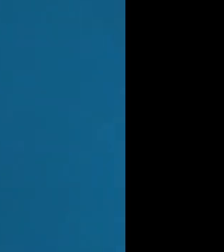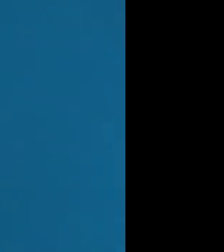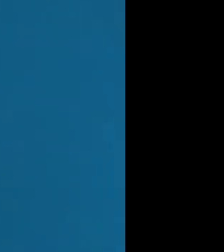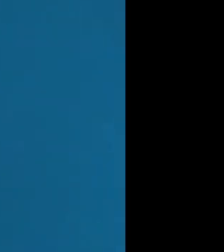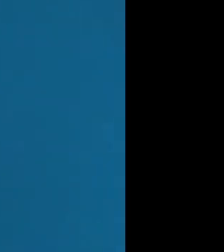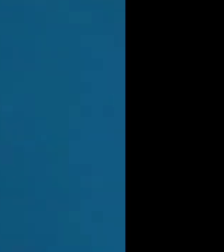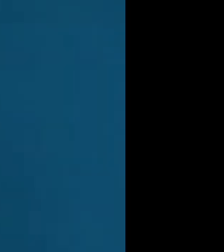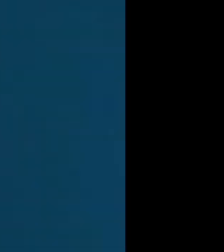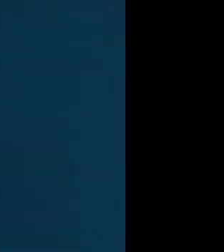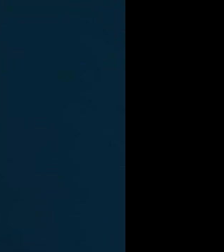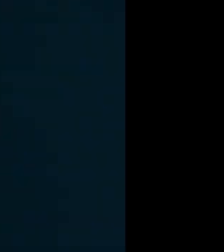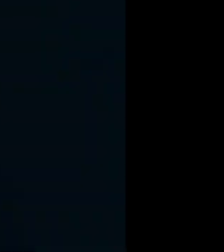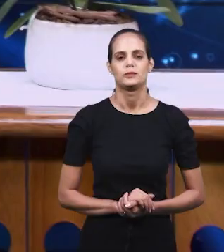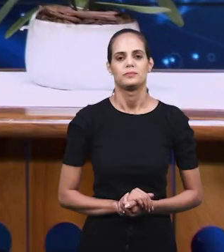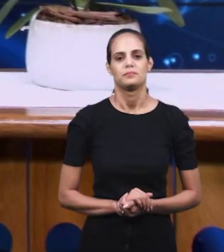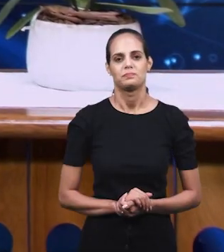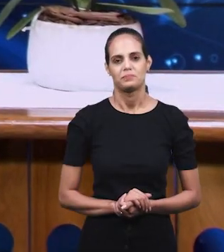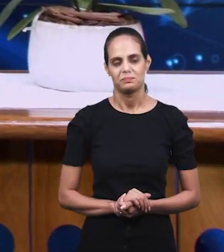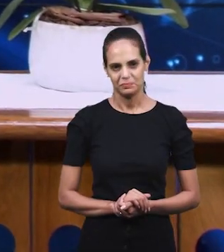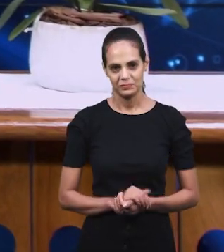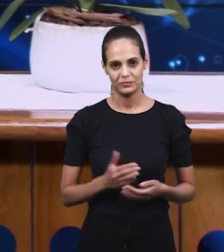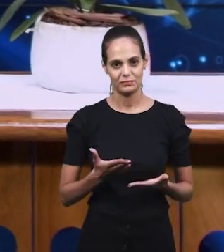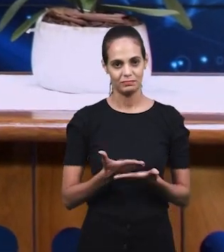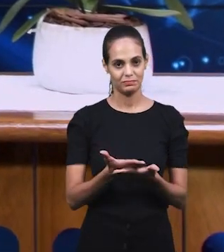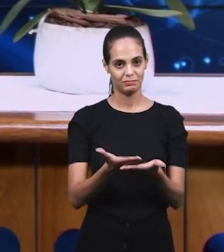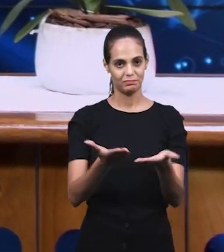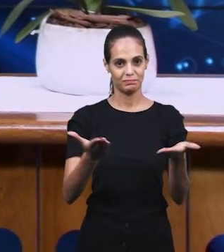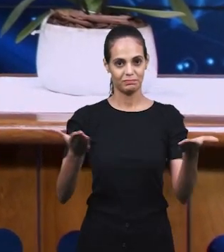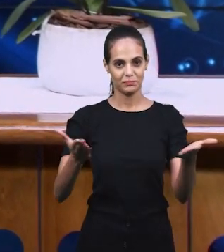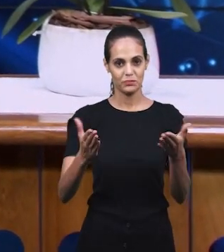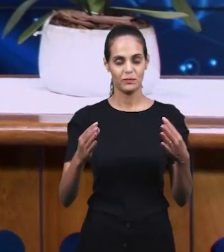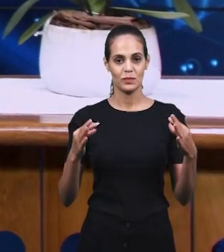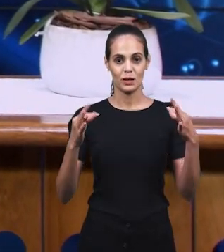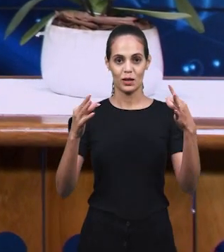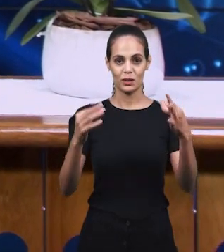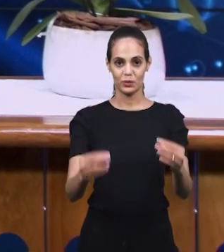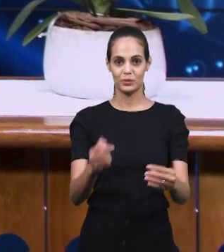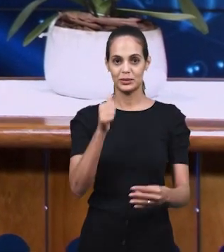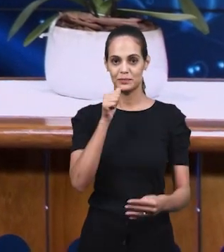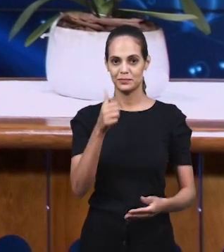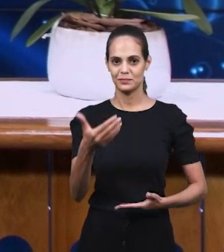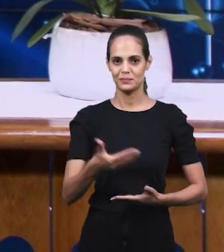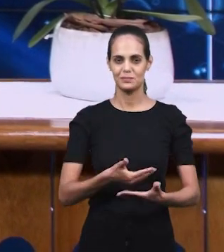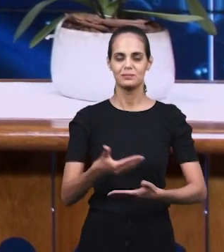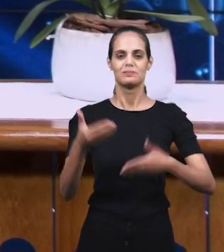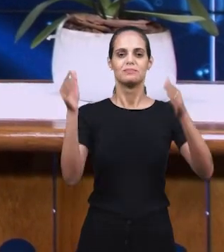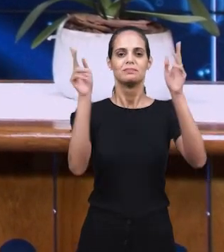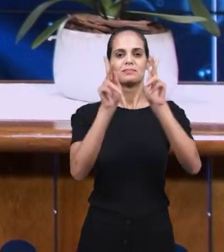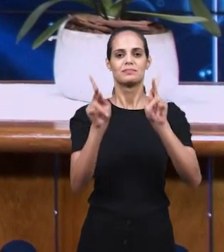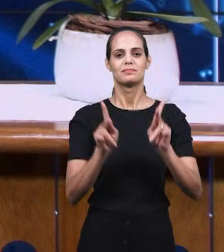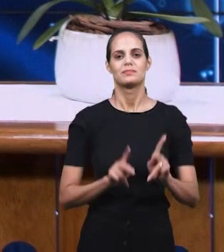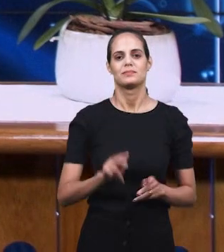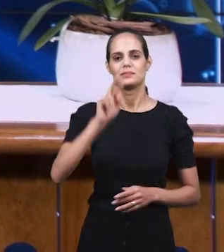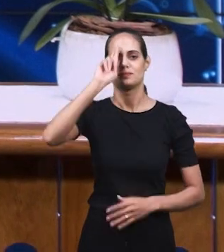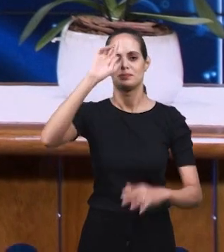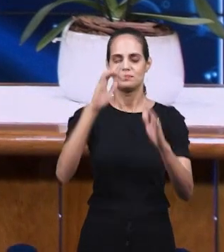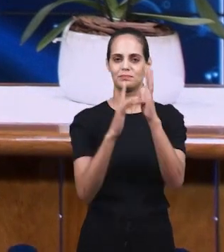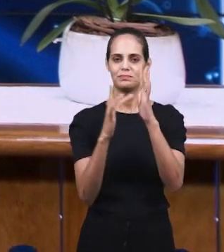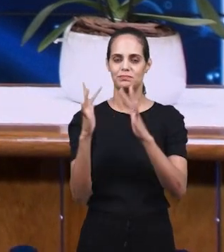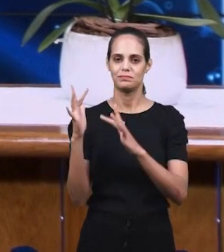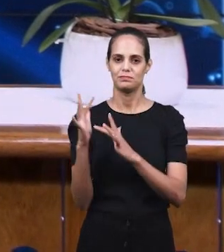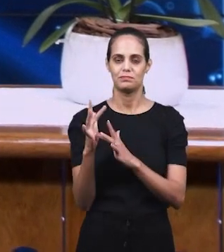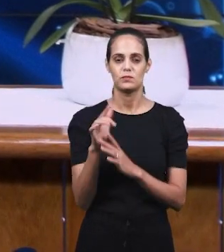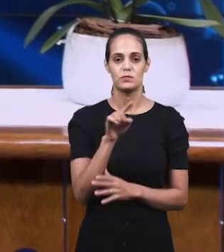Я хочу поприветствовать наших сестер, миром Господа Иисуса.